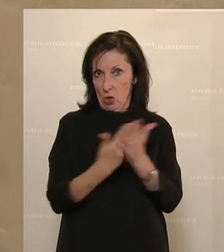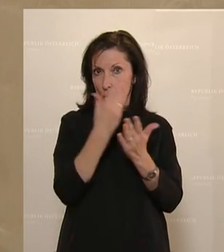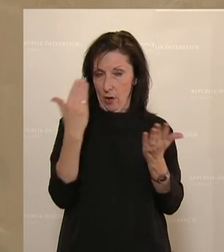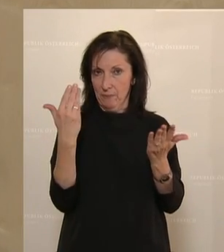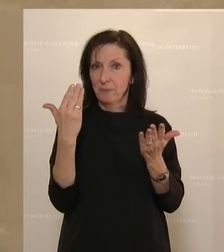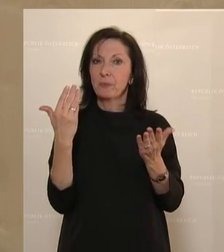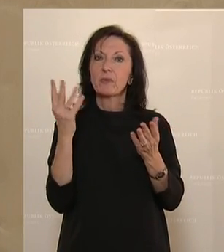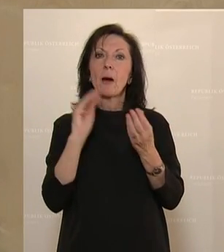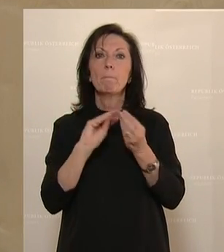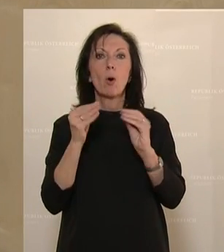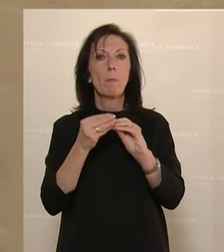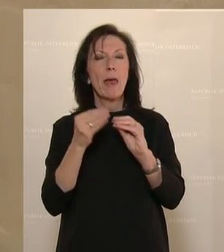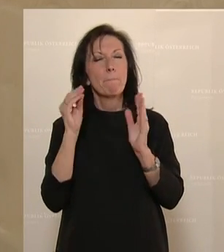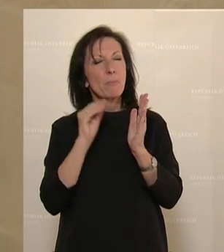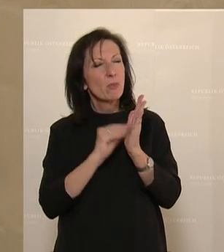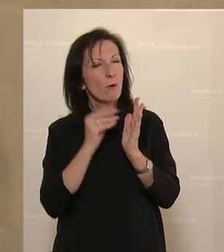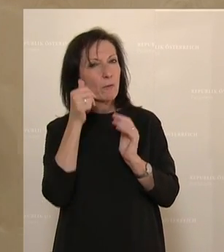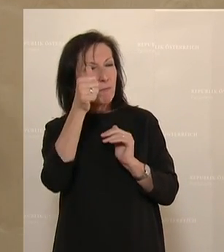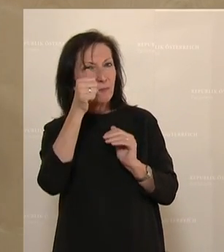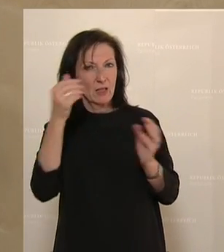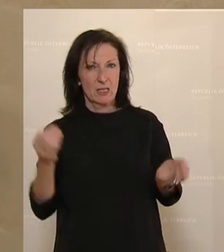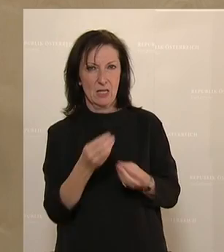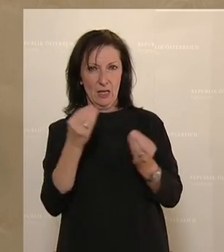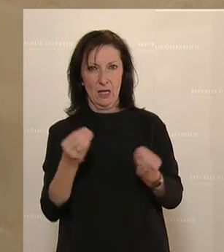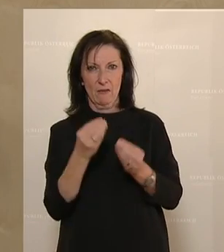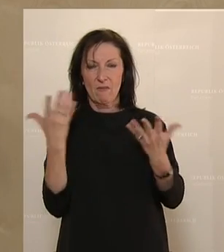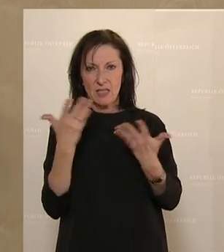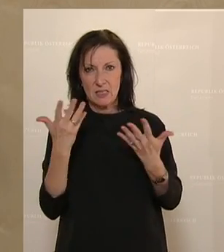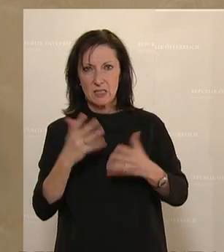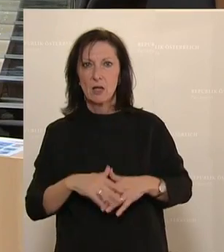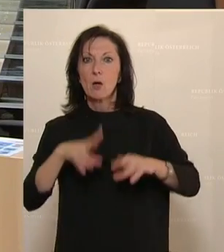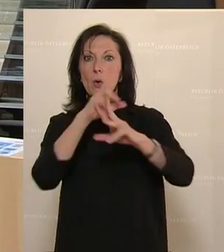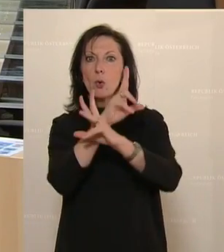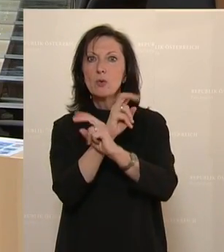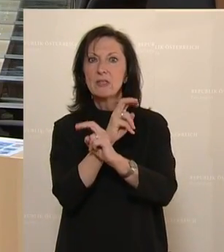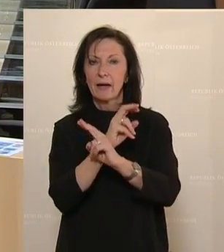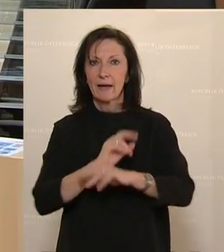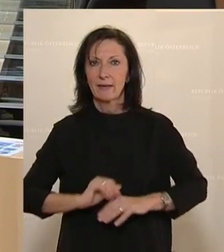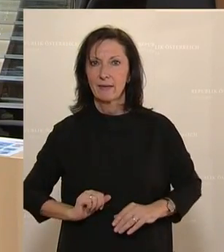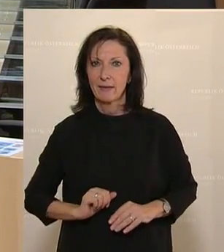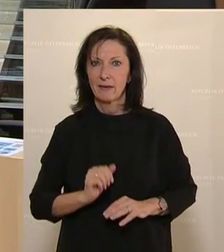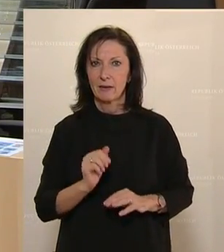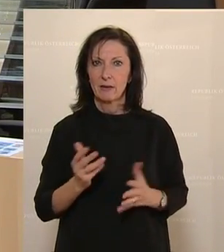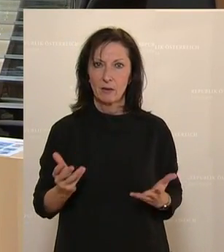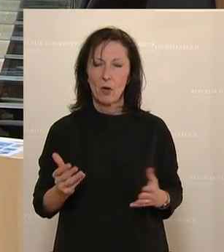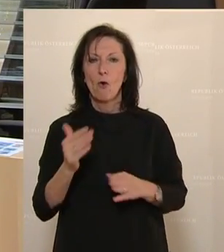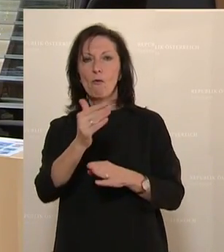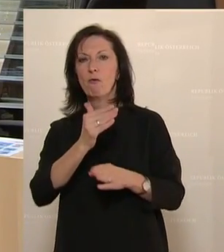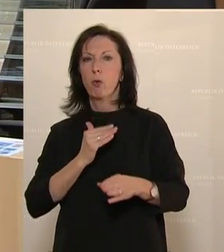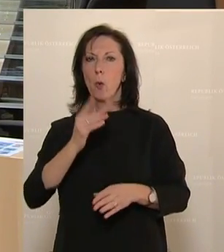Problematisch ist ein weiterer Aspekt, nämlich ein Ausbau der österreichischen Frühpensionitis.